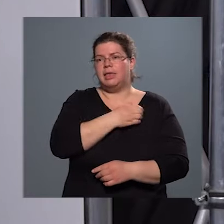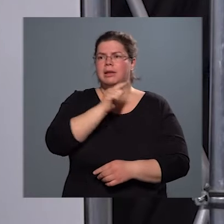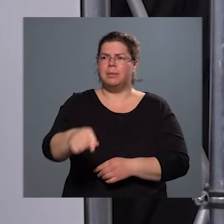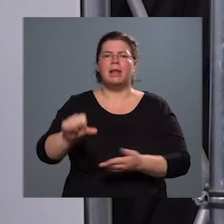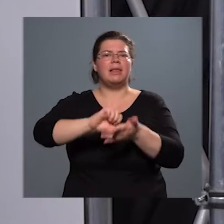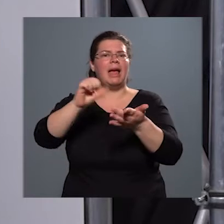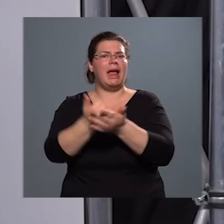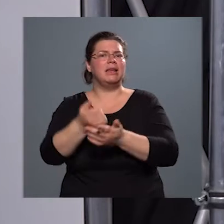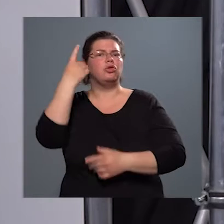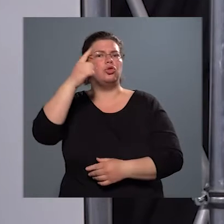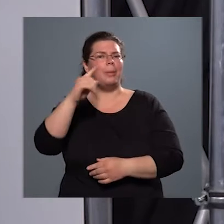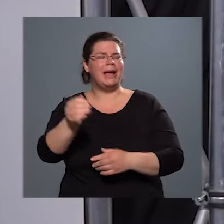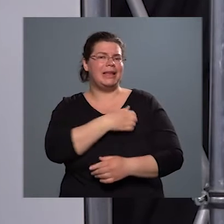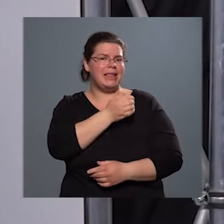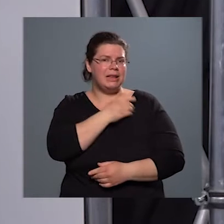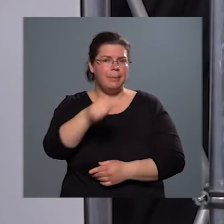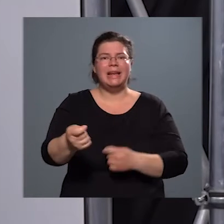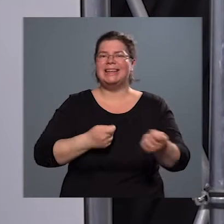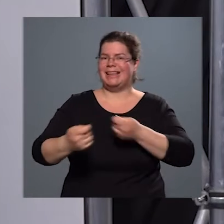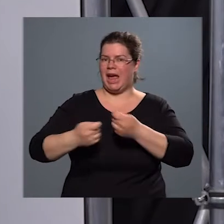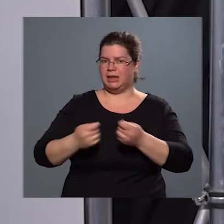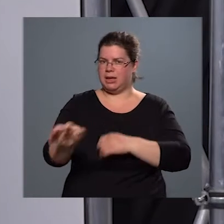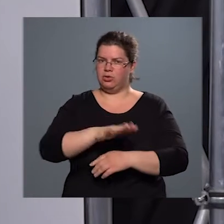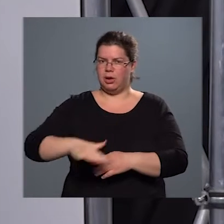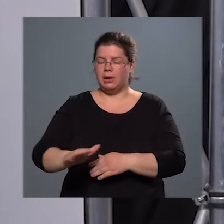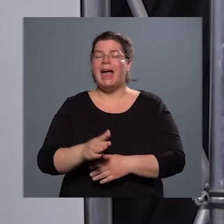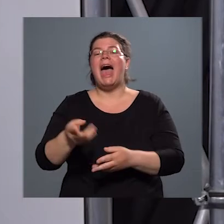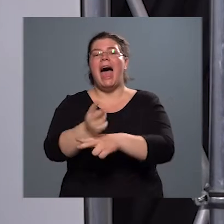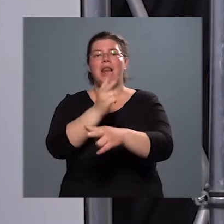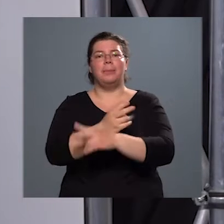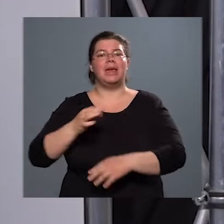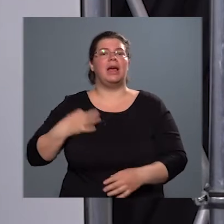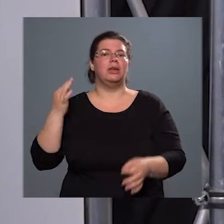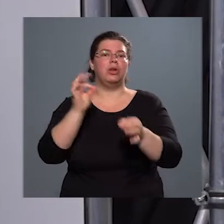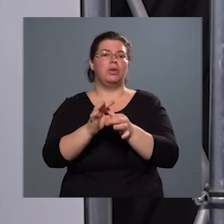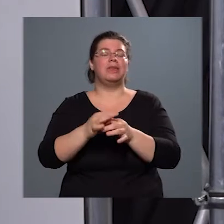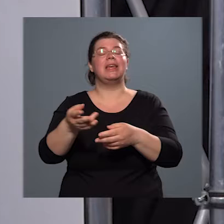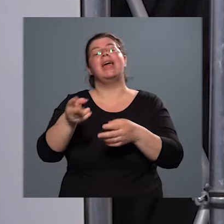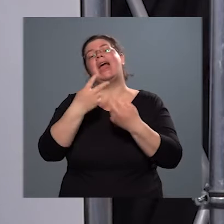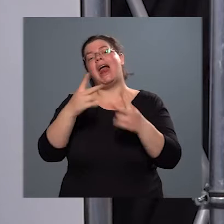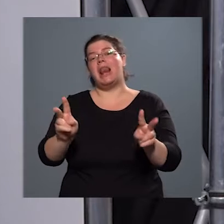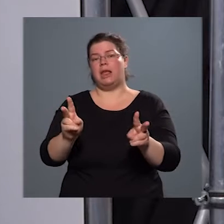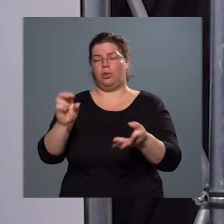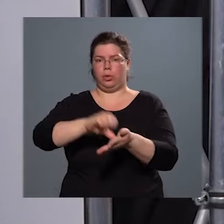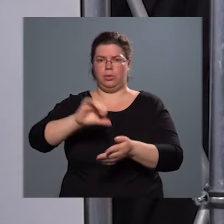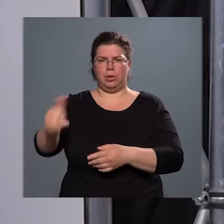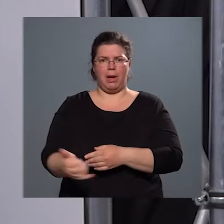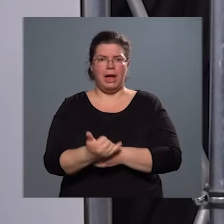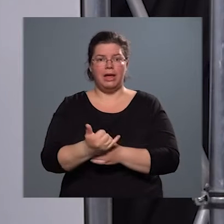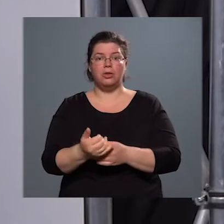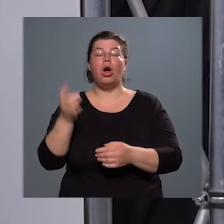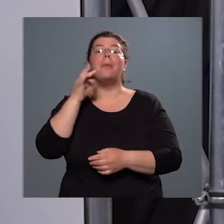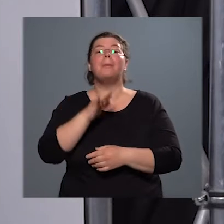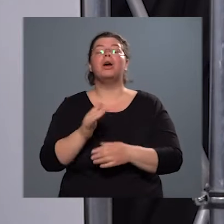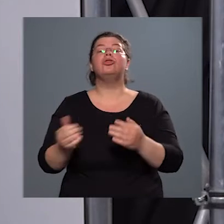irányítási területen, így az állami egészségügyi ellátóközpontban, és Bajcsi élére ennek már a